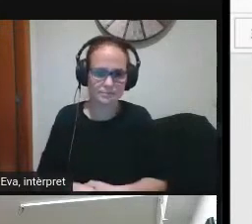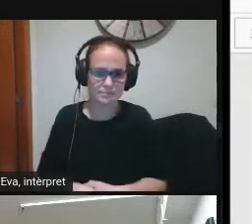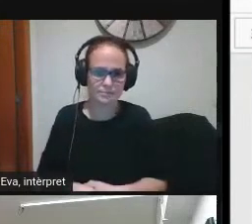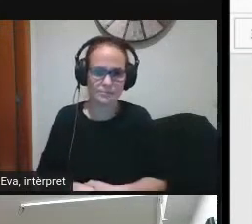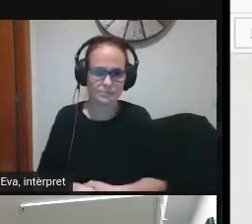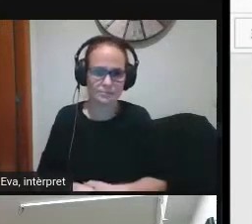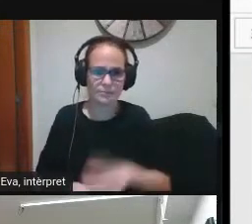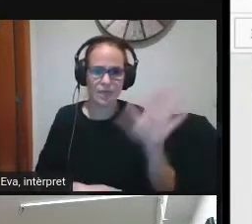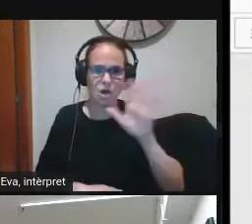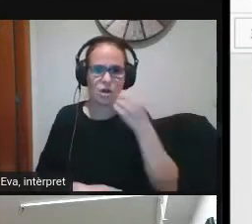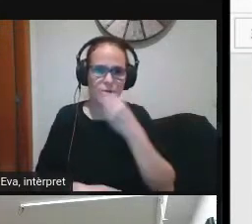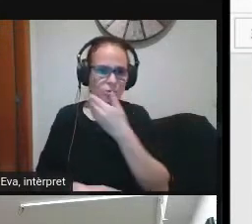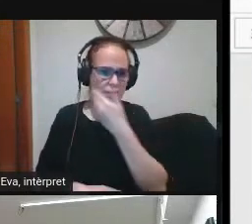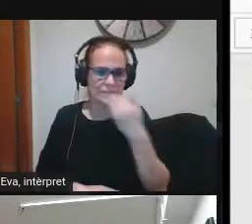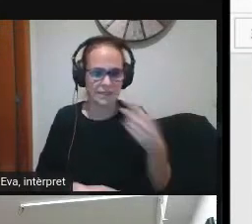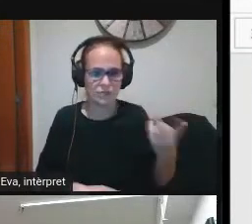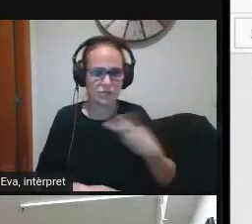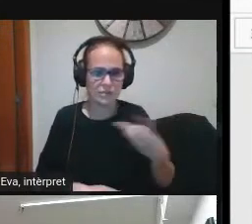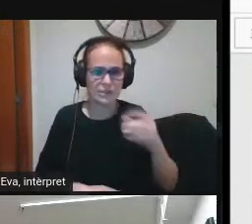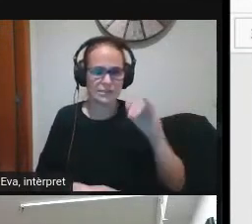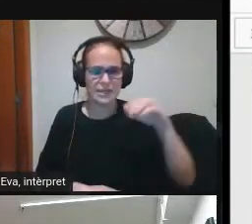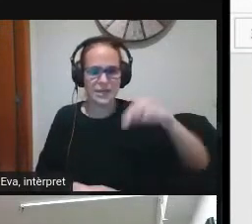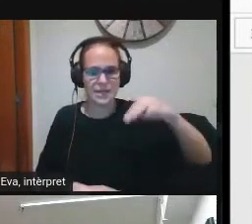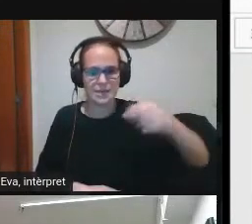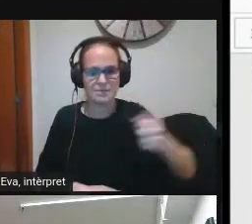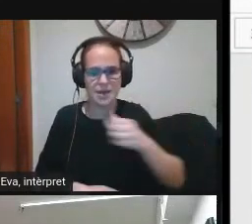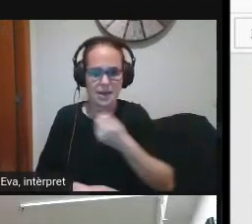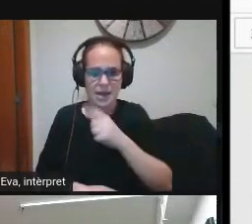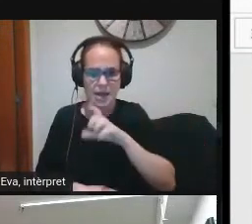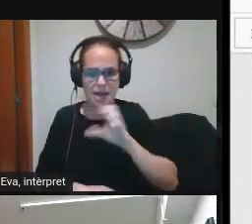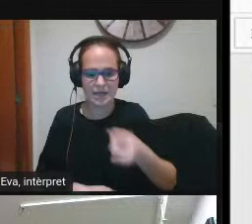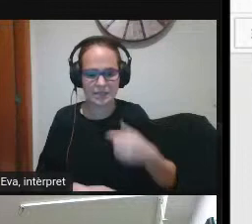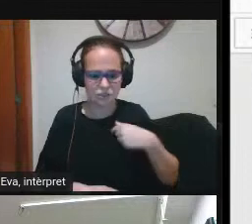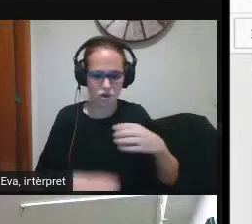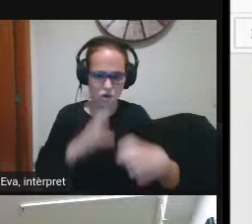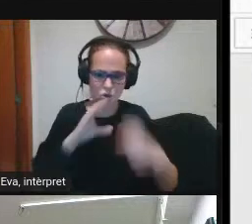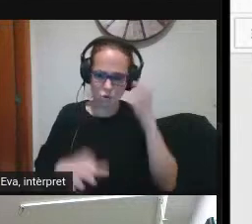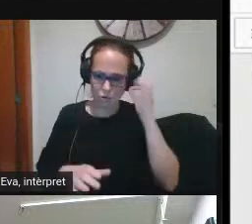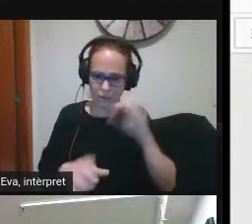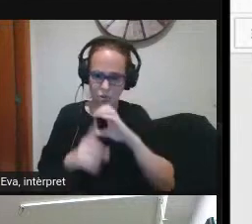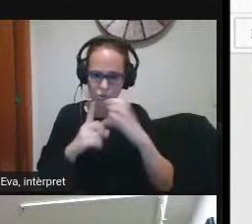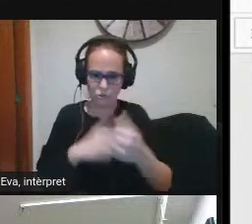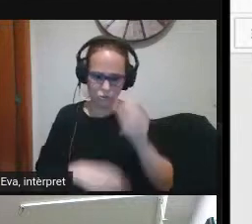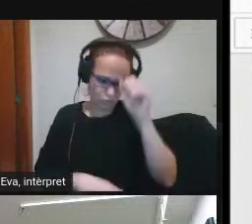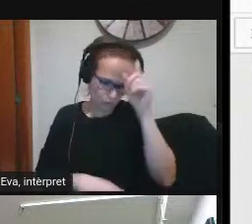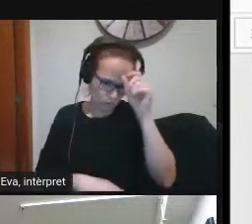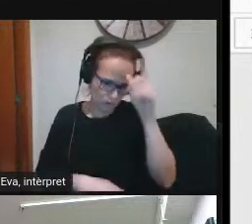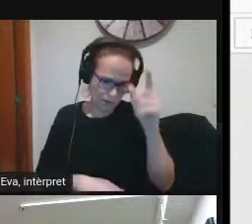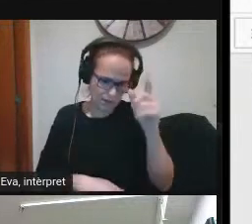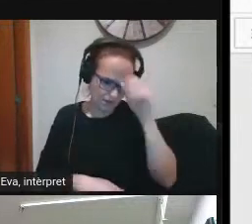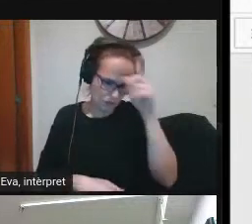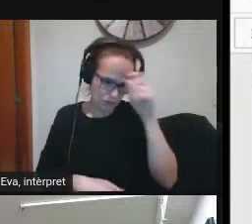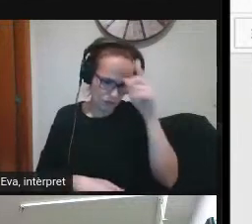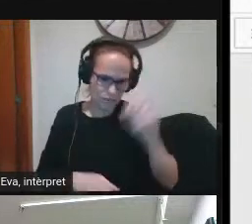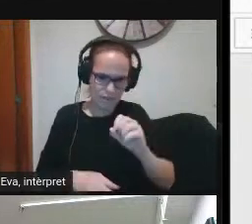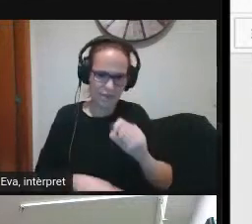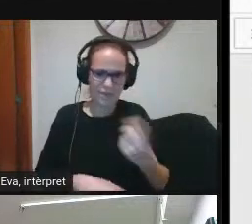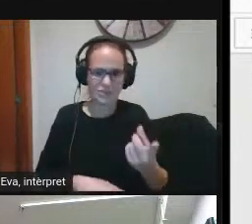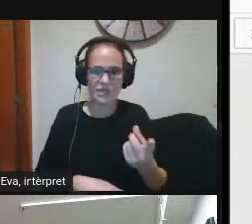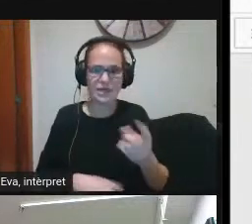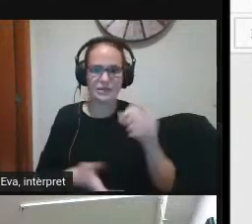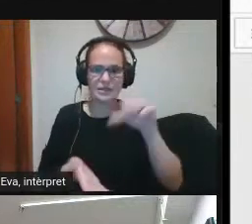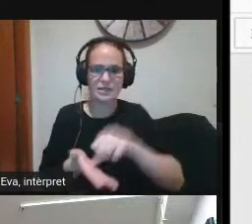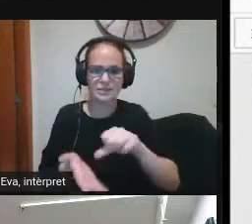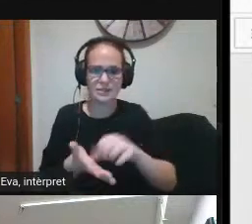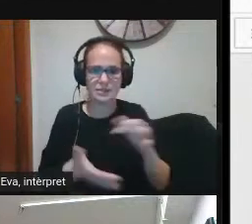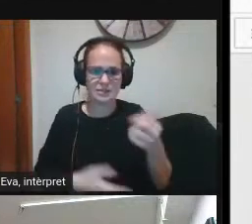Hola, bona tarda som l'Imma i l'Àlex jo soc la coordinadora de cultura digital del centre i l'Àlex és membre també